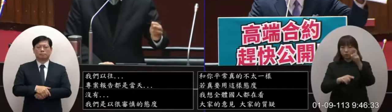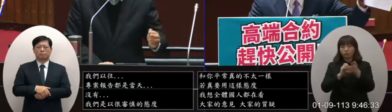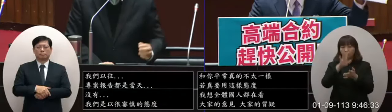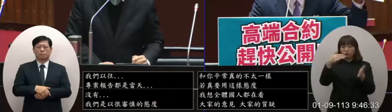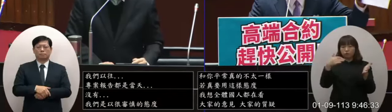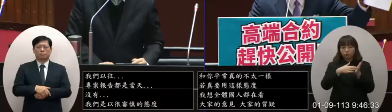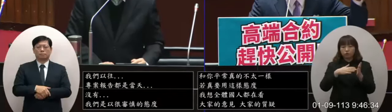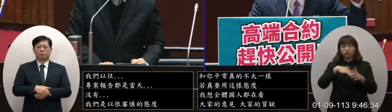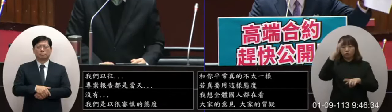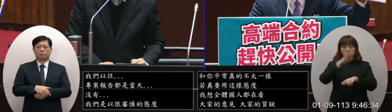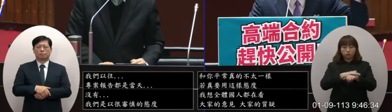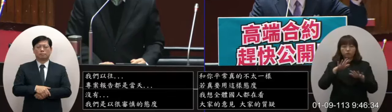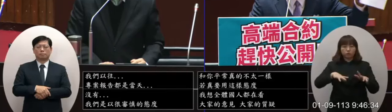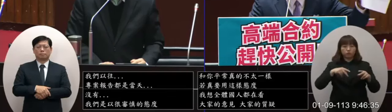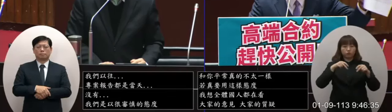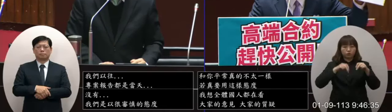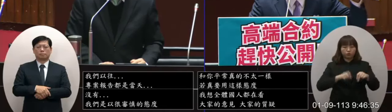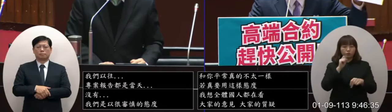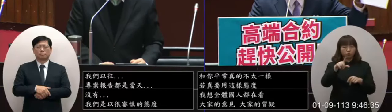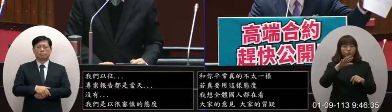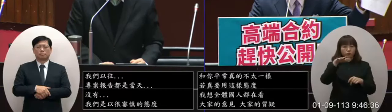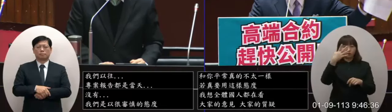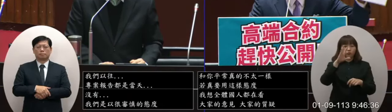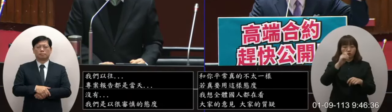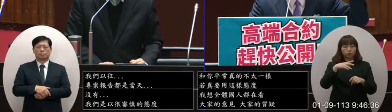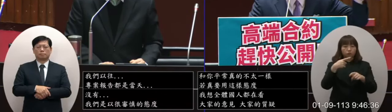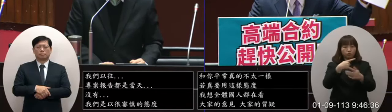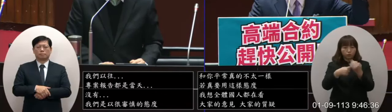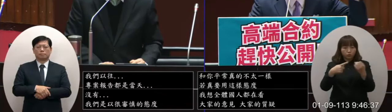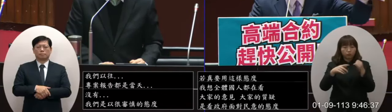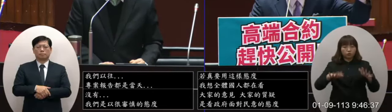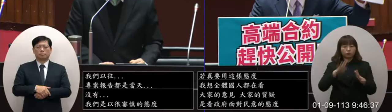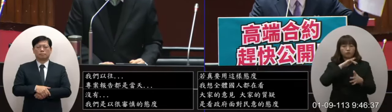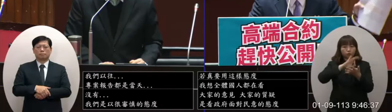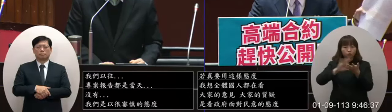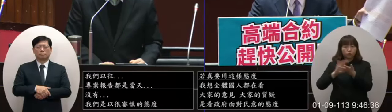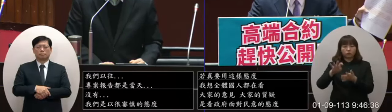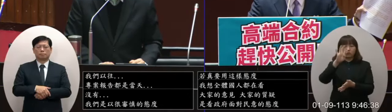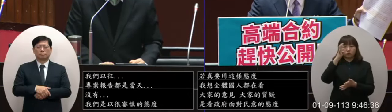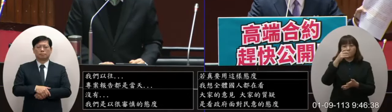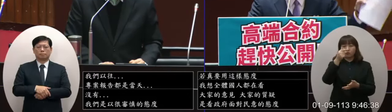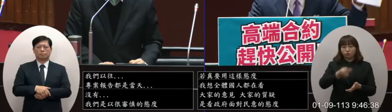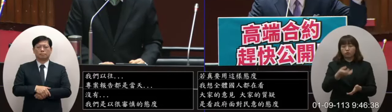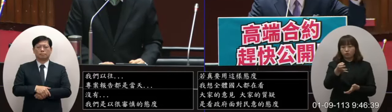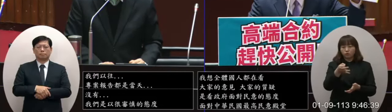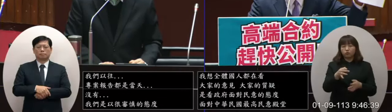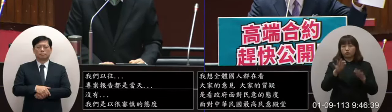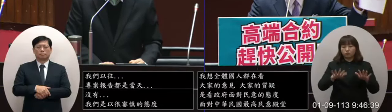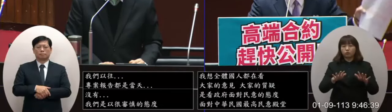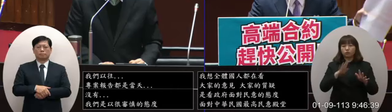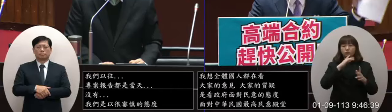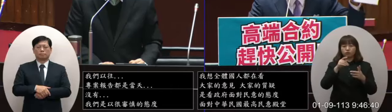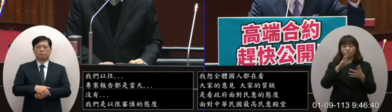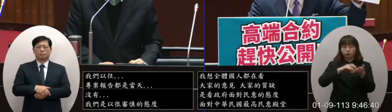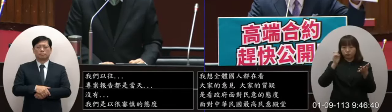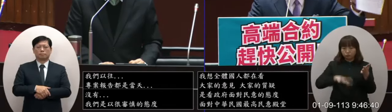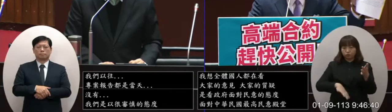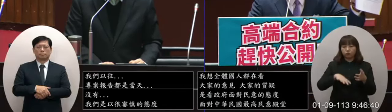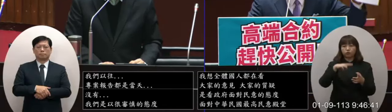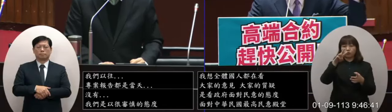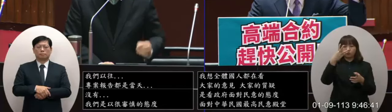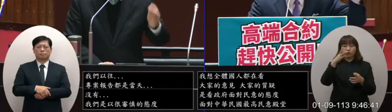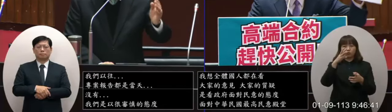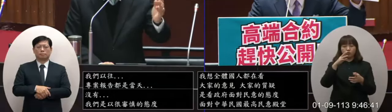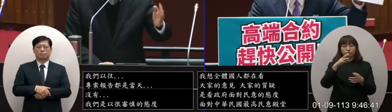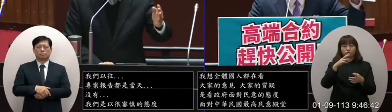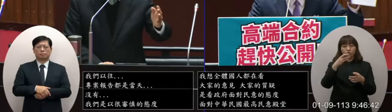告整個高端採購五百萬劑的疫苗花了國人四十億的公堂銷毀了三百